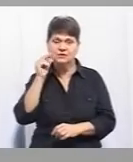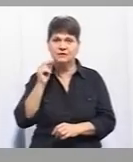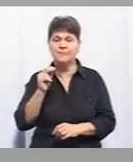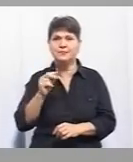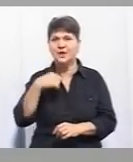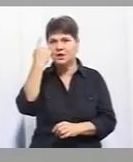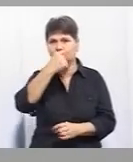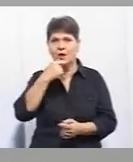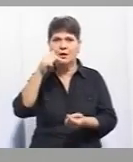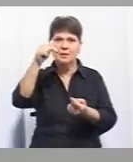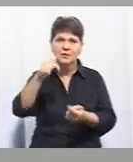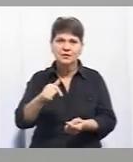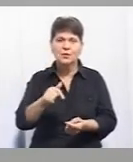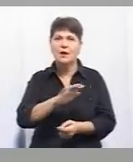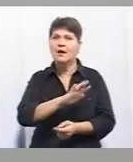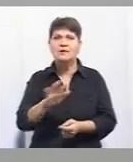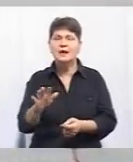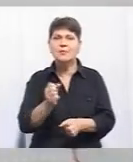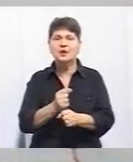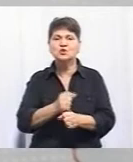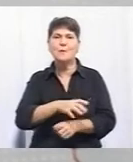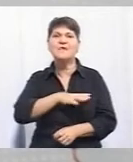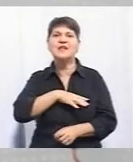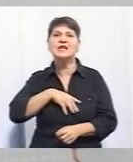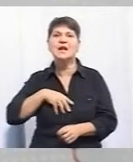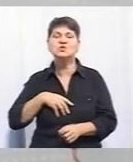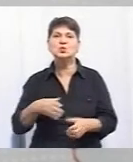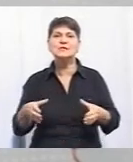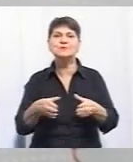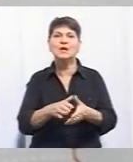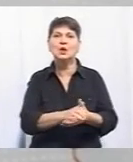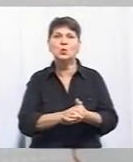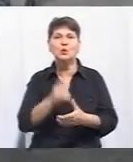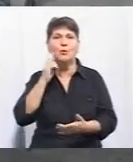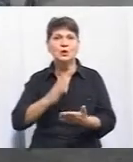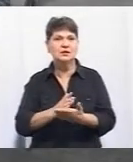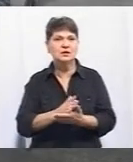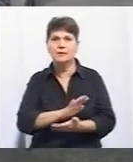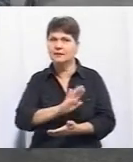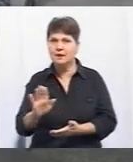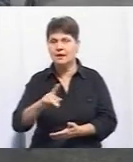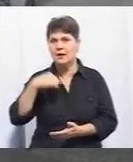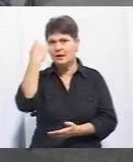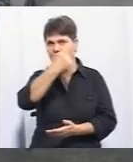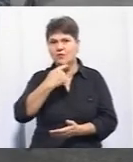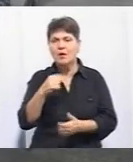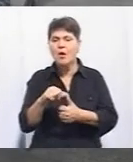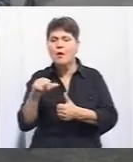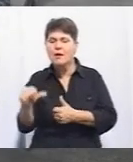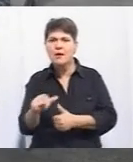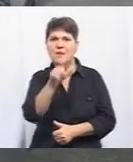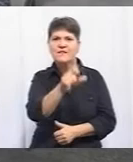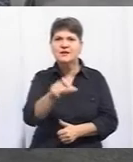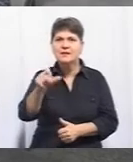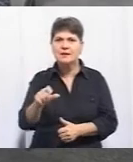індивідуальний. Ми не працюємо з ветеранською спільнотою, як політичним рухом чи ще чимось. Це не про нас. Ми про індивідуальну кожного окремого ветерана і його унікальний